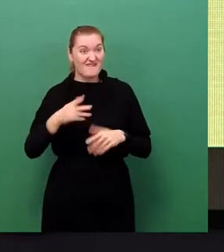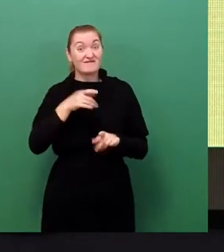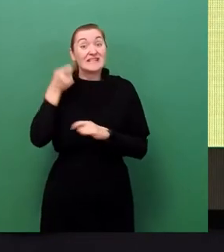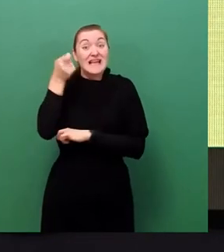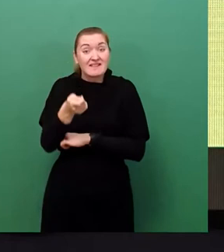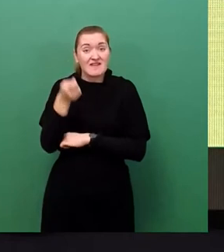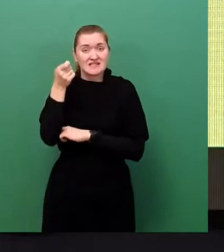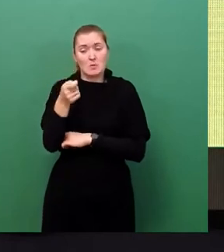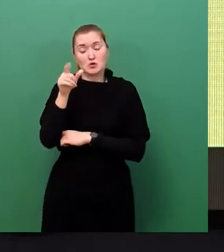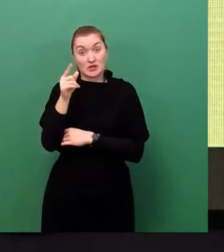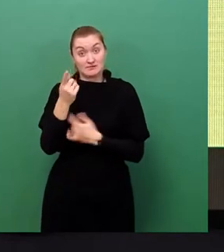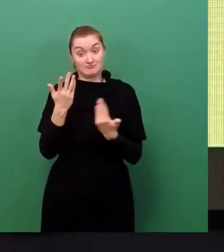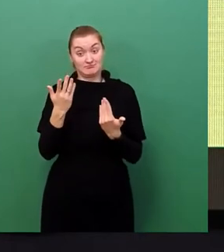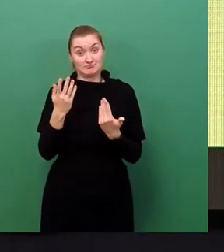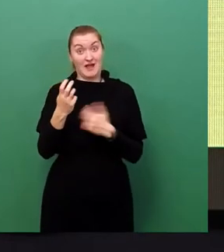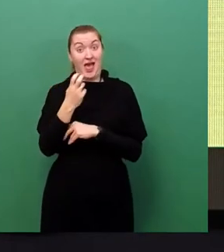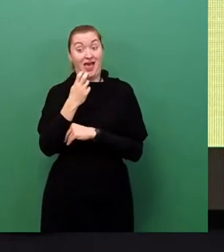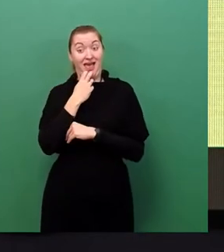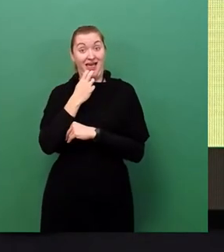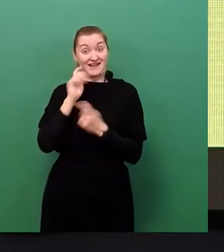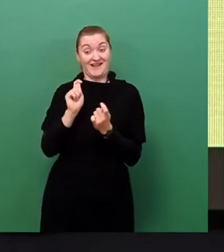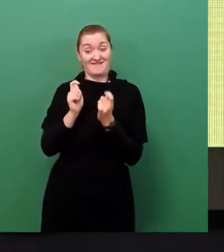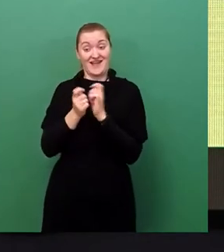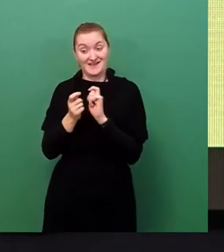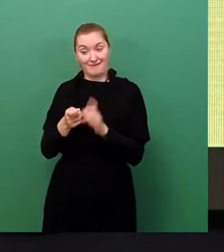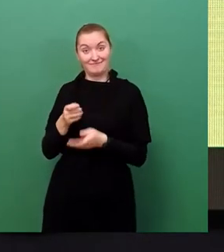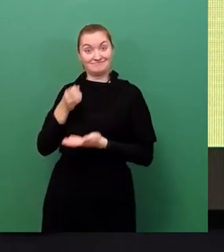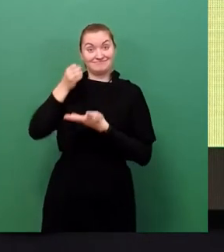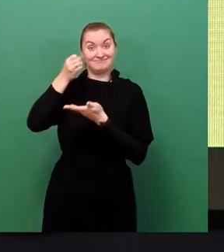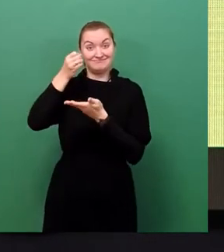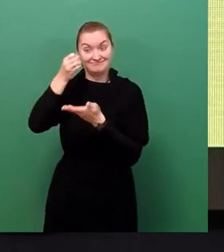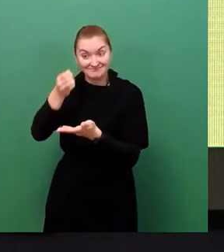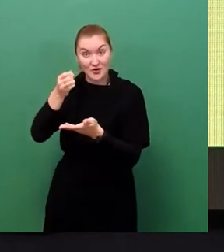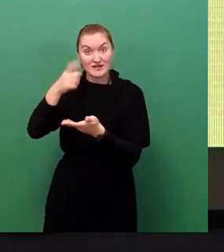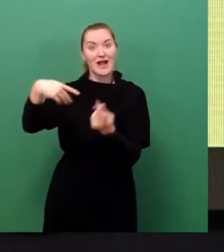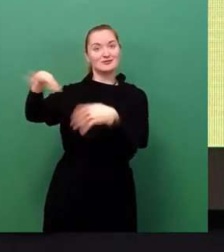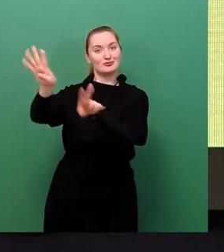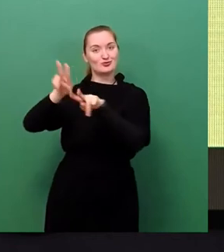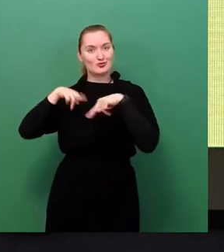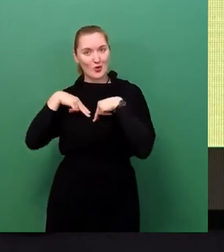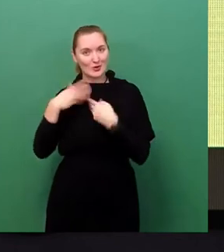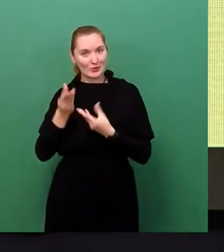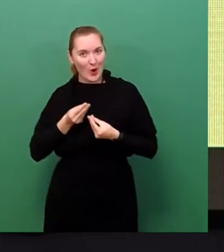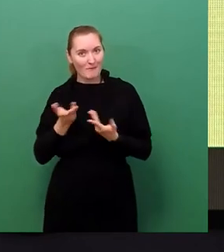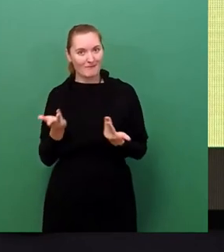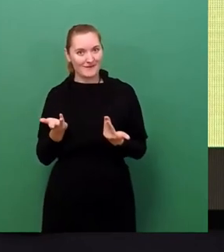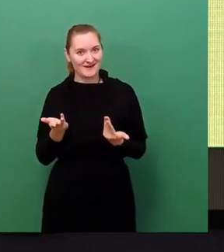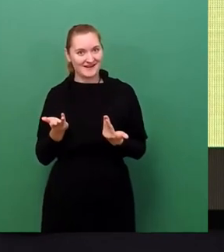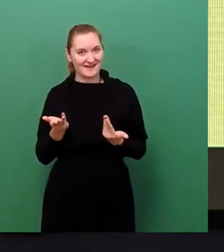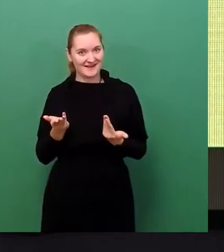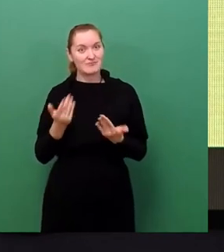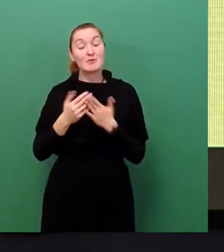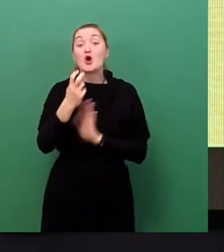Dinge, die Sie investieren. Da kriegen Sie einen Return on Investment. Ja, da kriegen Sie zurück, in dem Fall von Strom,